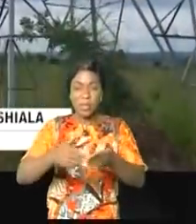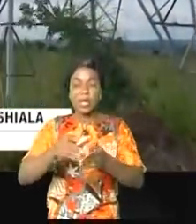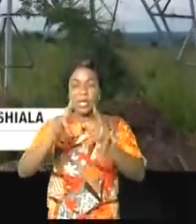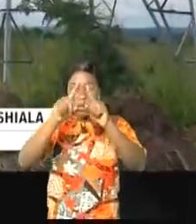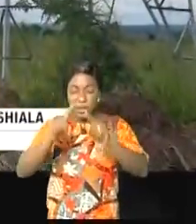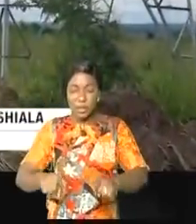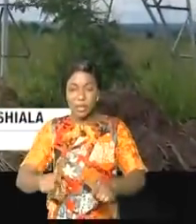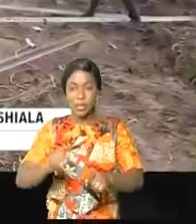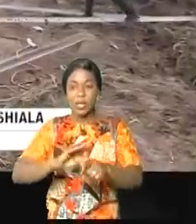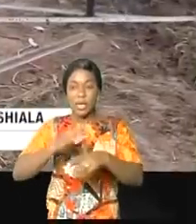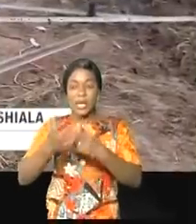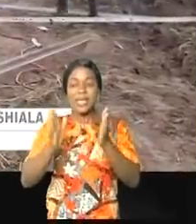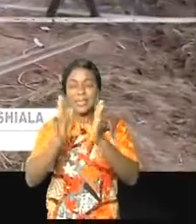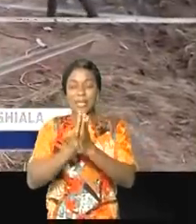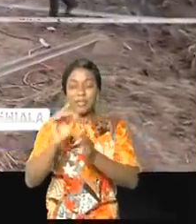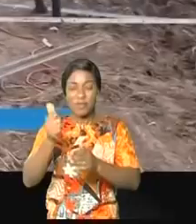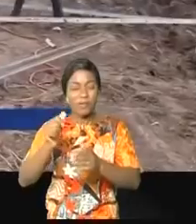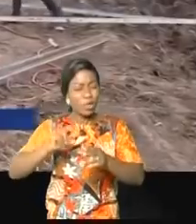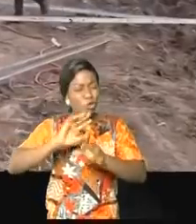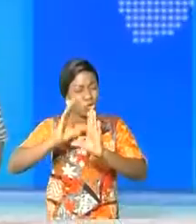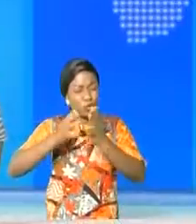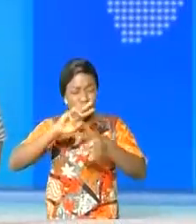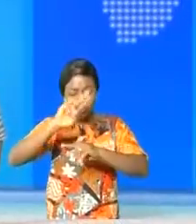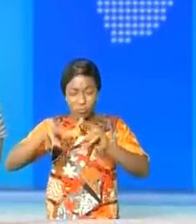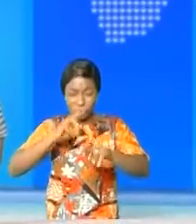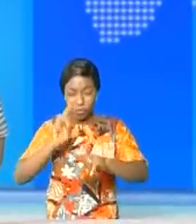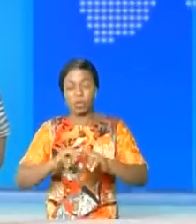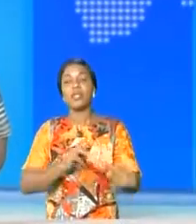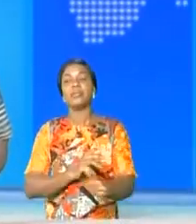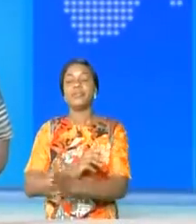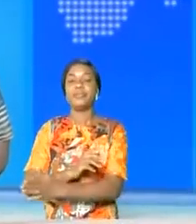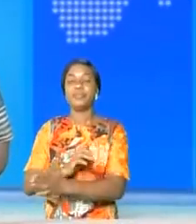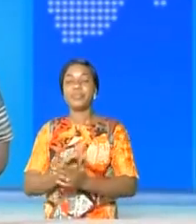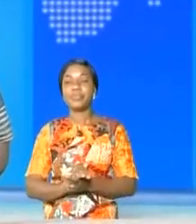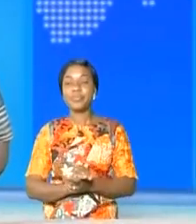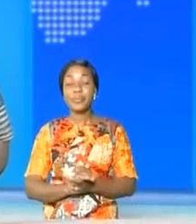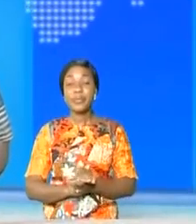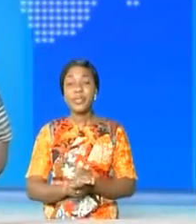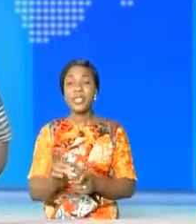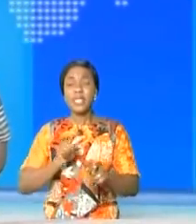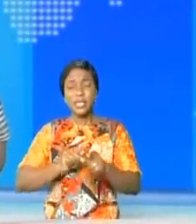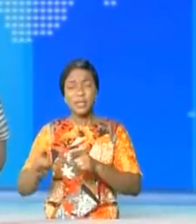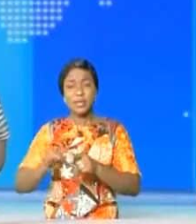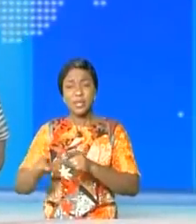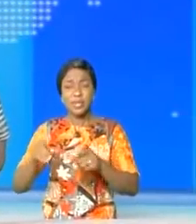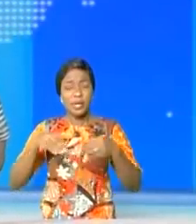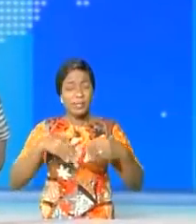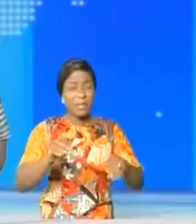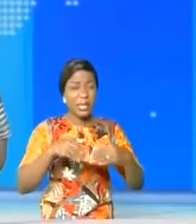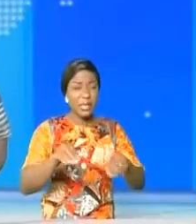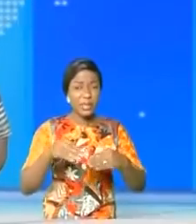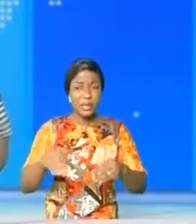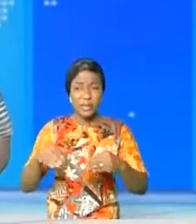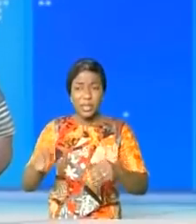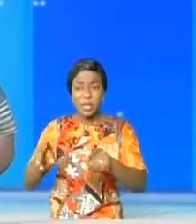intervenir le 10 février 2021. Les différents marchés à travers les villes de la RDC sont